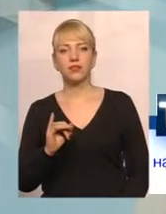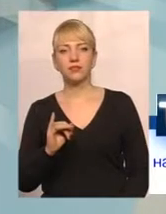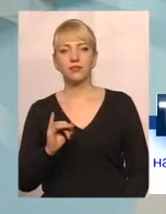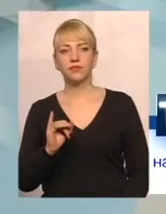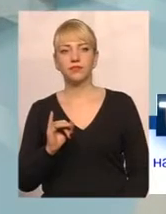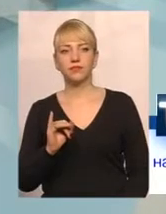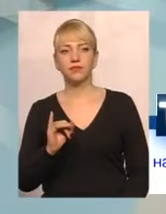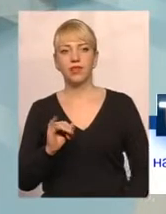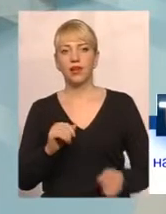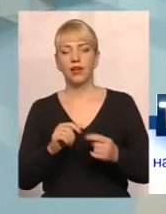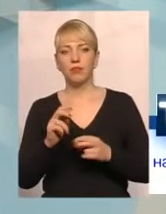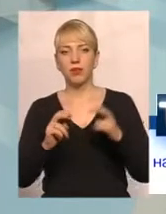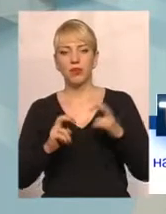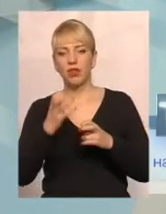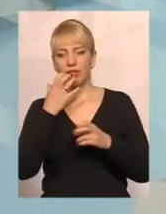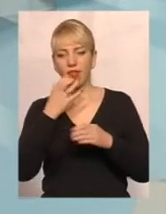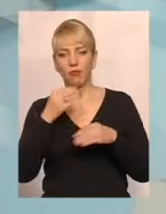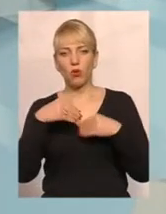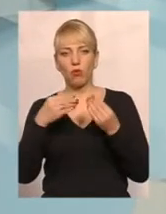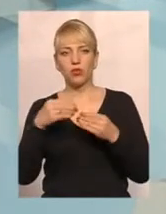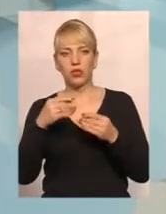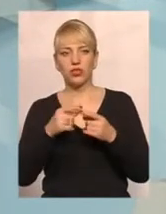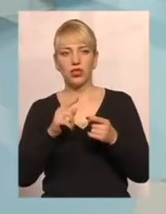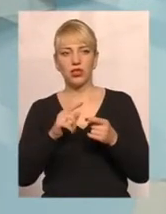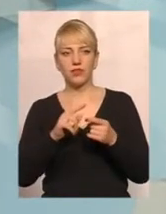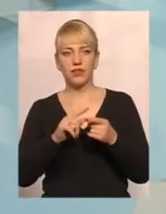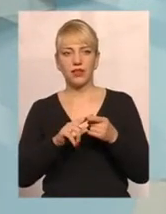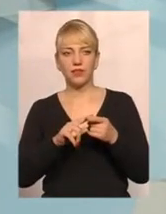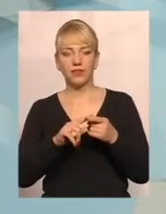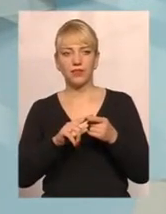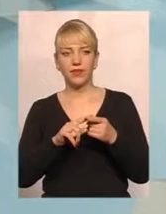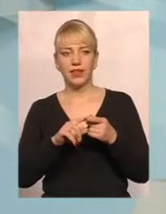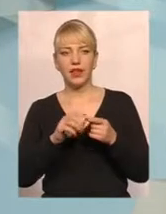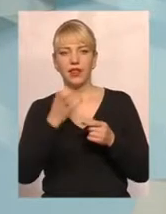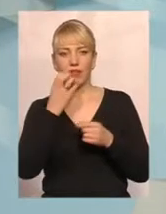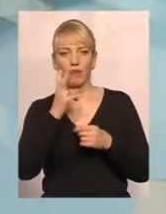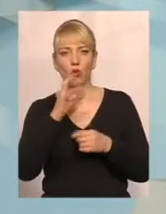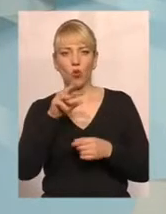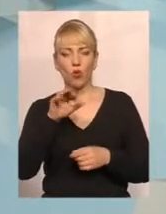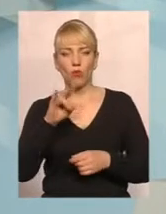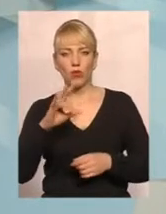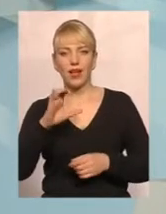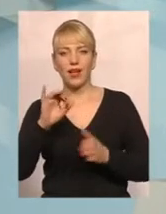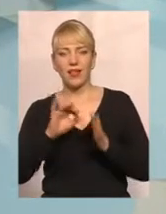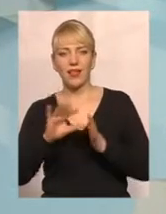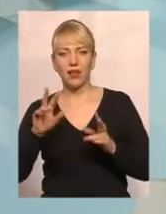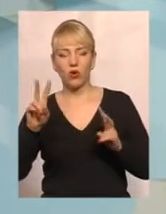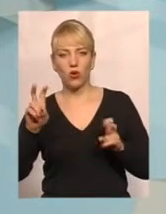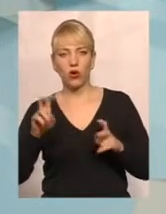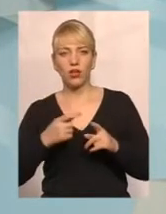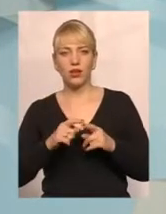підприємствам теплопостачання, це західна котельня теплокомуненерго, там орієнтовано по